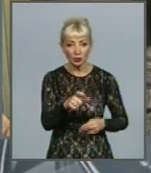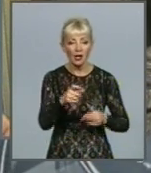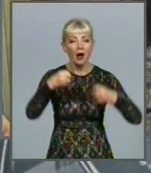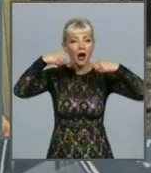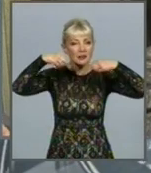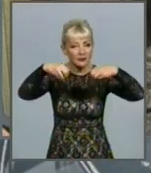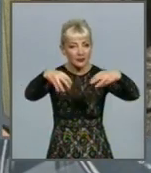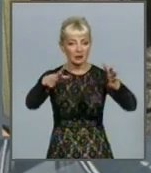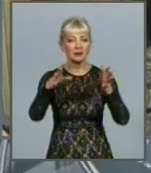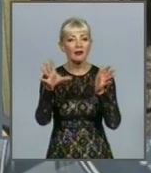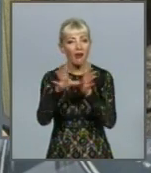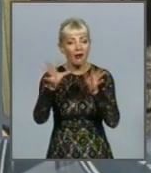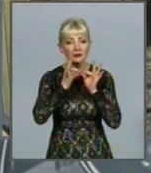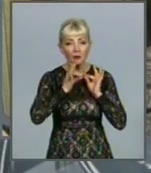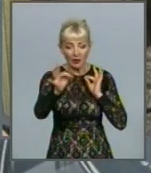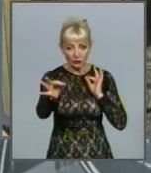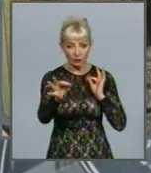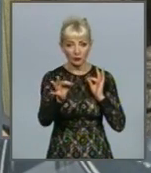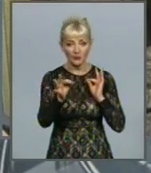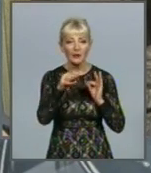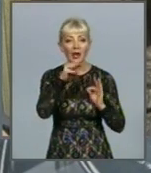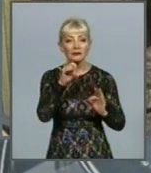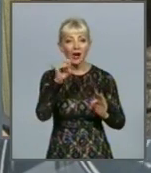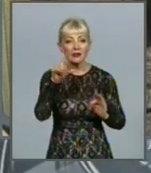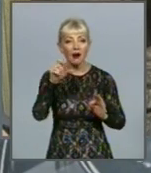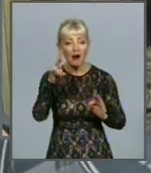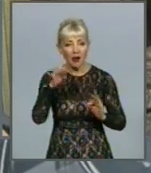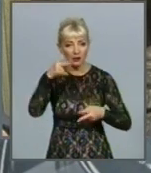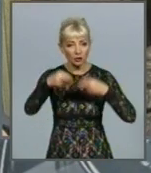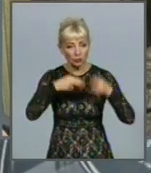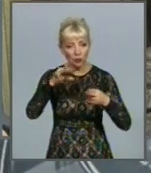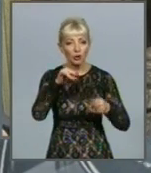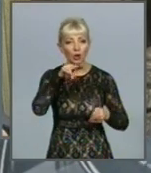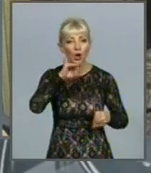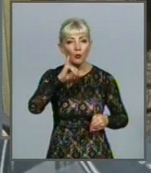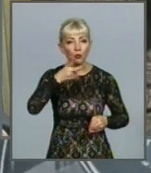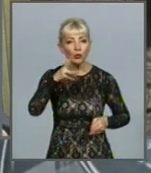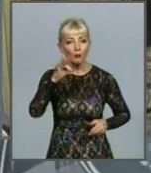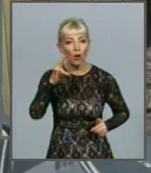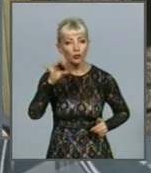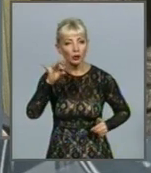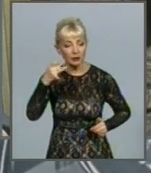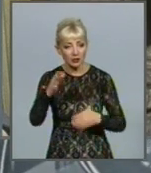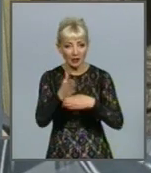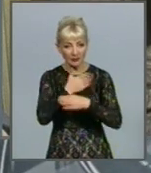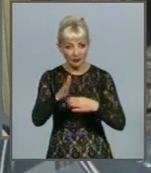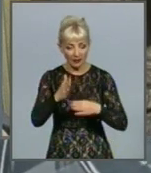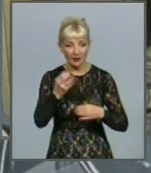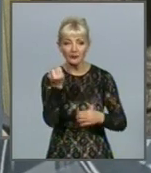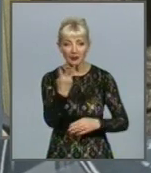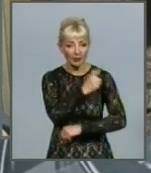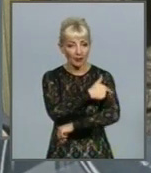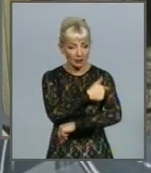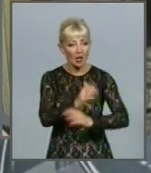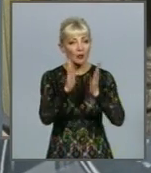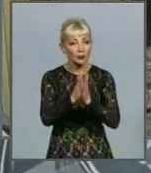освітительні електропроводки. В таракально-хірургічному і пульмонологічному відділеннях річ йде о 13-й лікарніці. Ми просимо